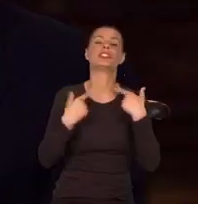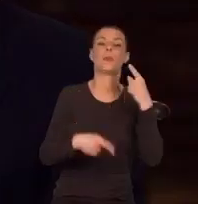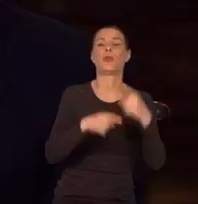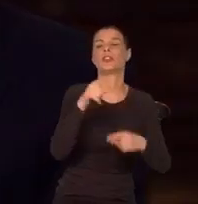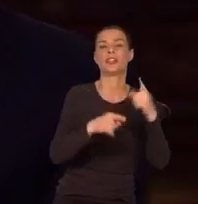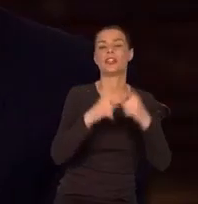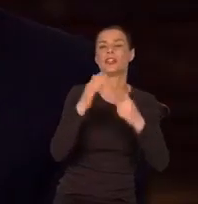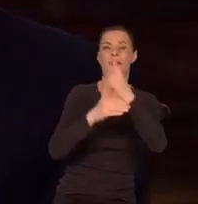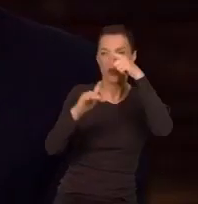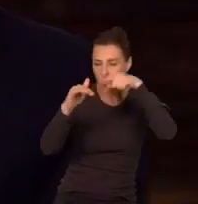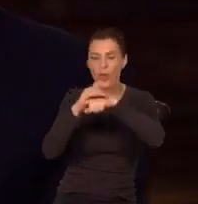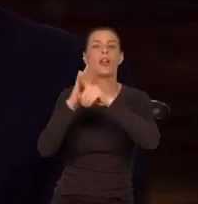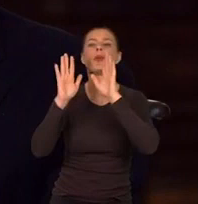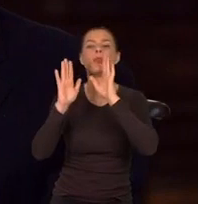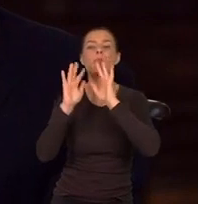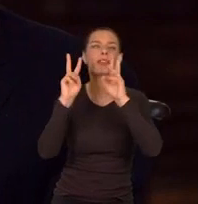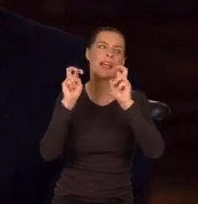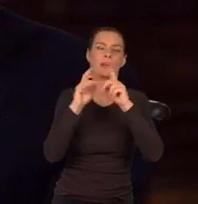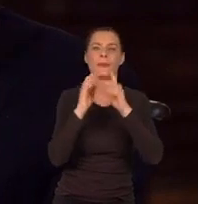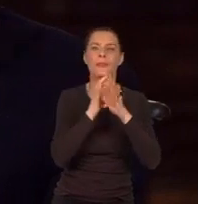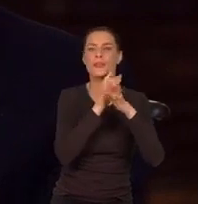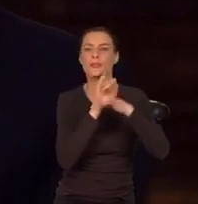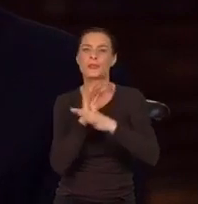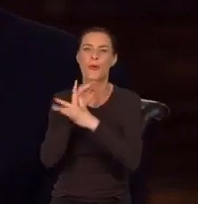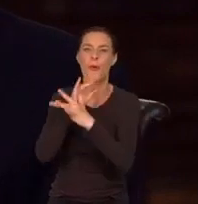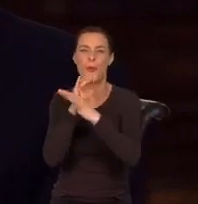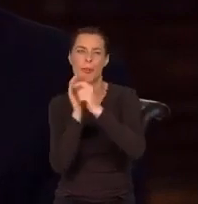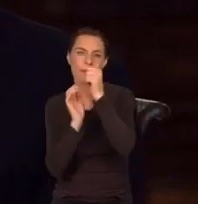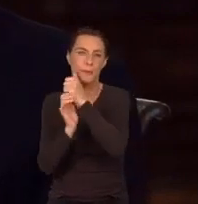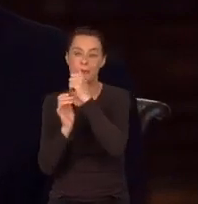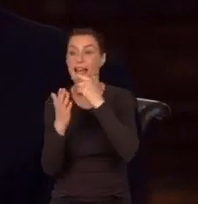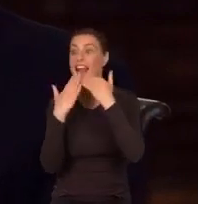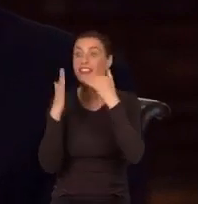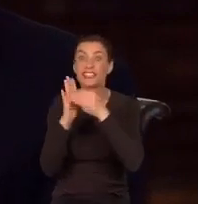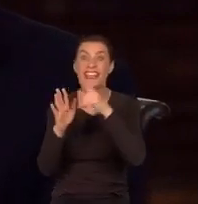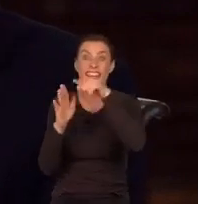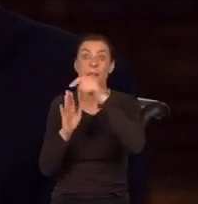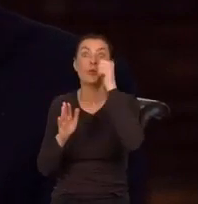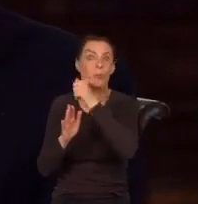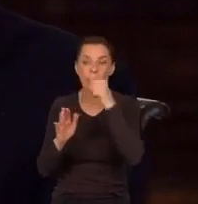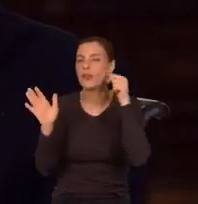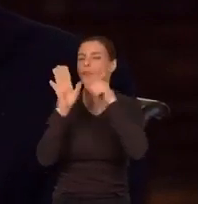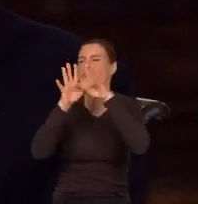to podrasowane schody kuchenne, ale z powodu sekretów narosły wokół niego legendy i nigdy się nie dowiemy.